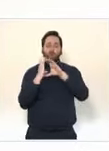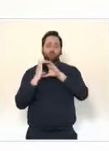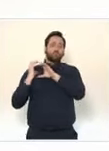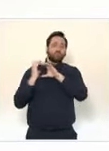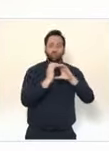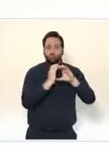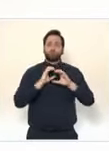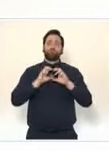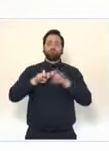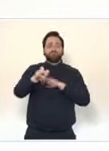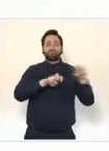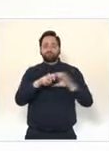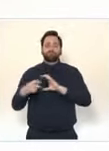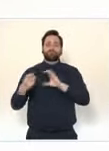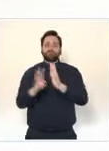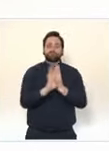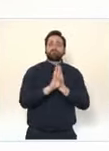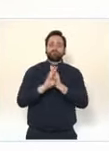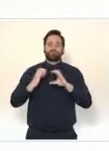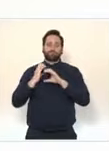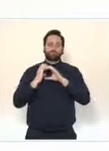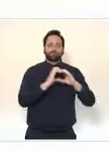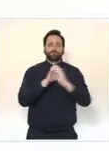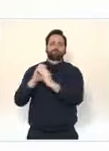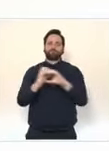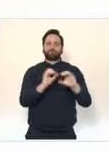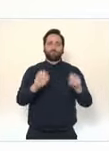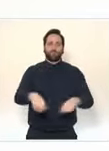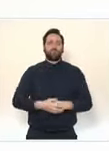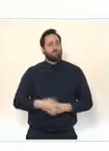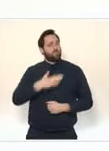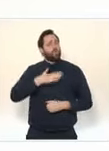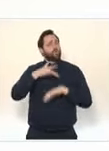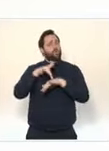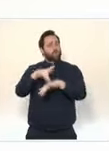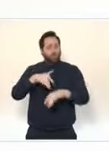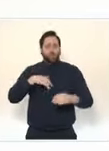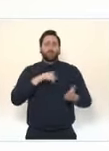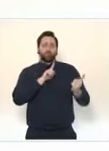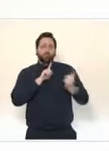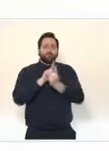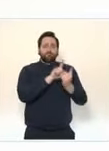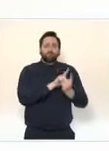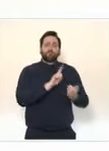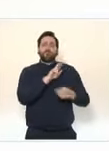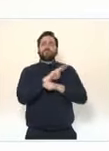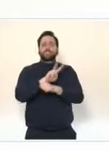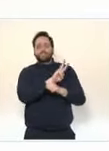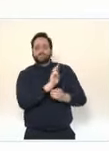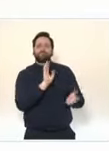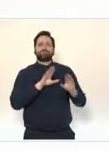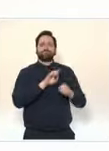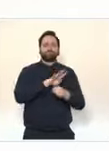des centres de vaccination et je veux vous dire ma fierté de voir toutes ces femmes et ces hommes, souvent